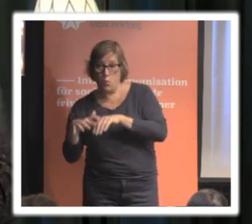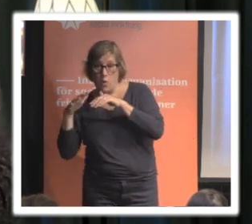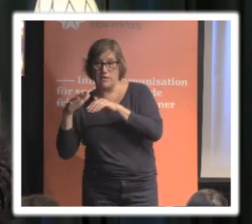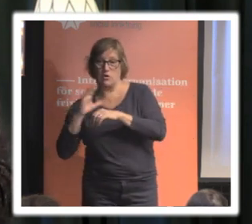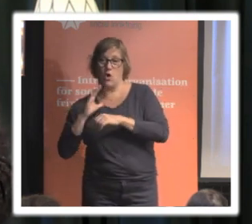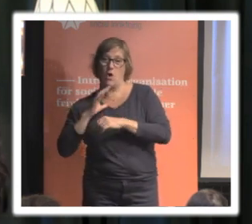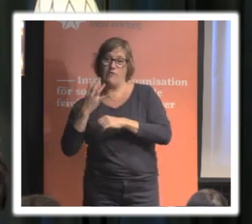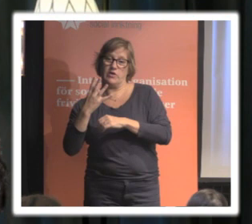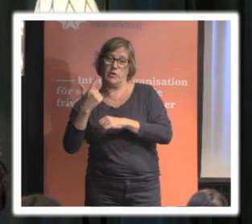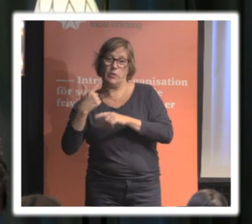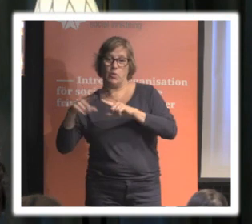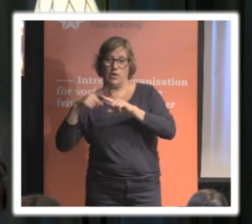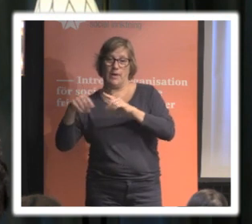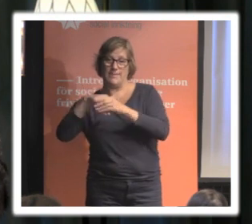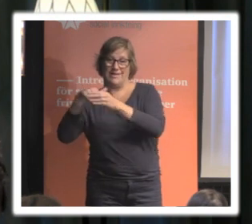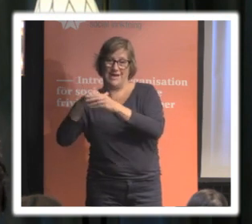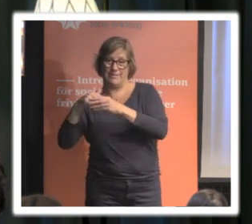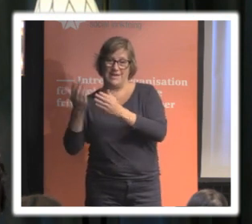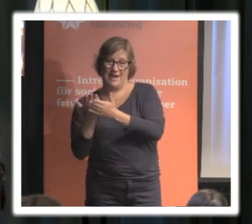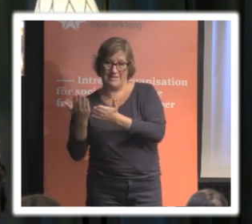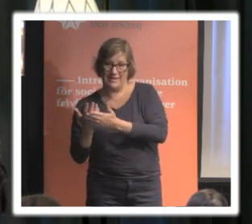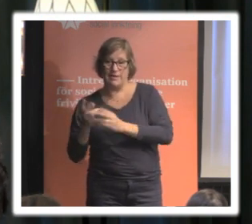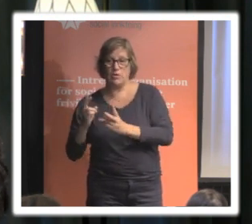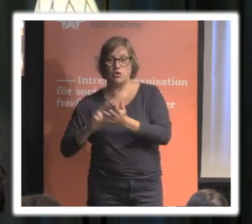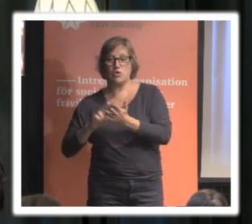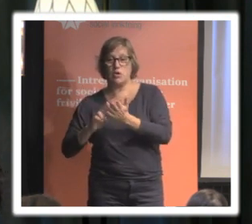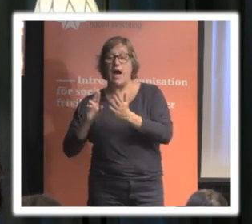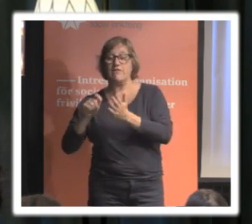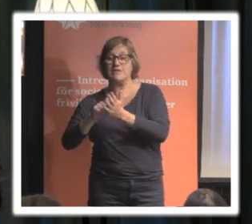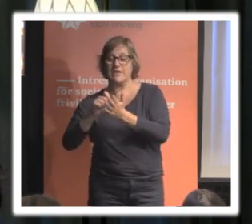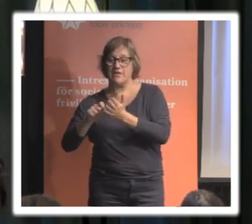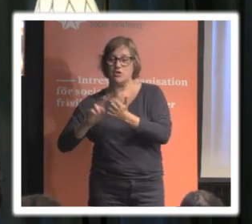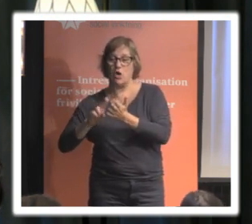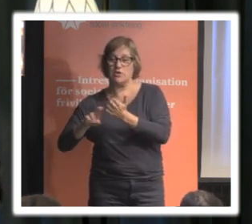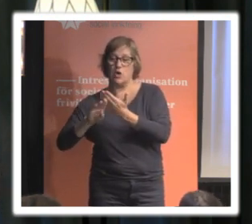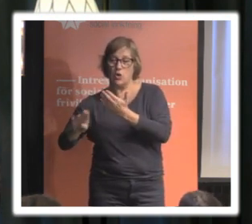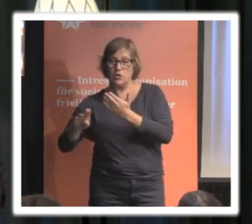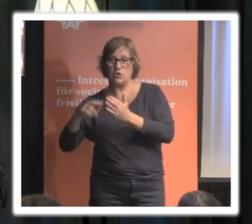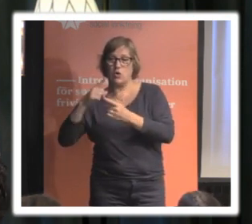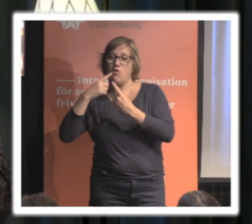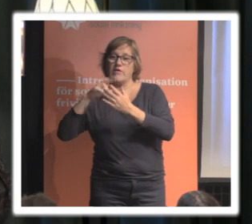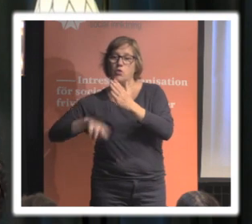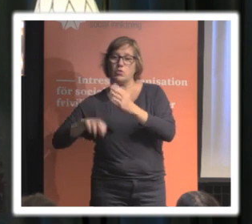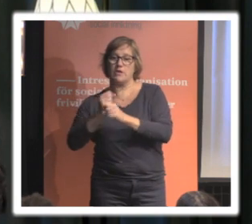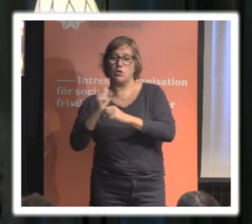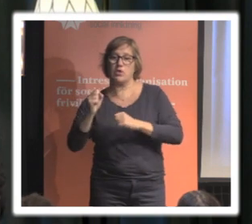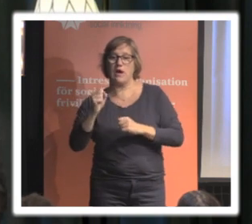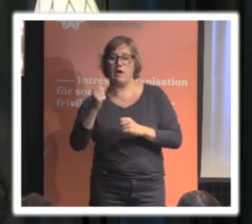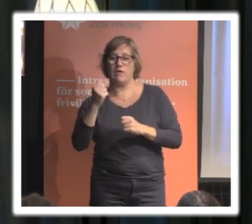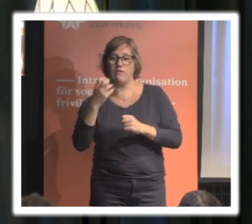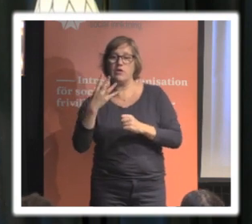47 medlemsländer, skrev en dataskyddskonvention 1982 bara för att markera hur viktigt det är att ha